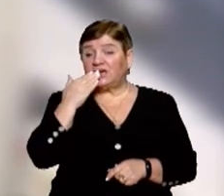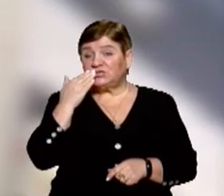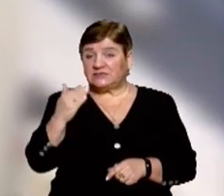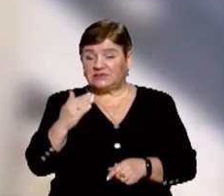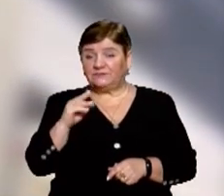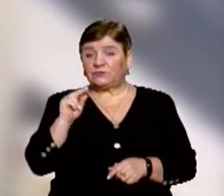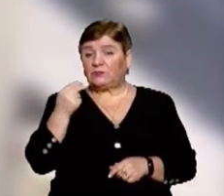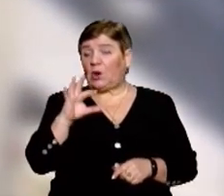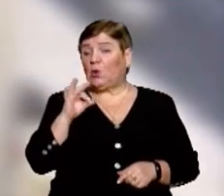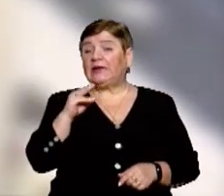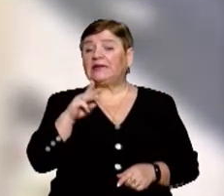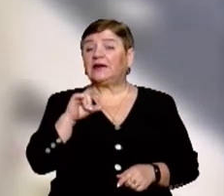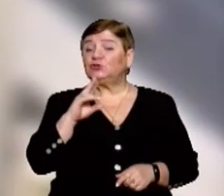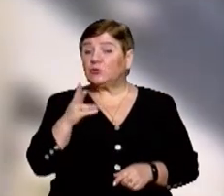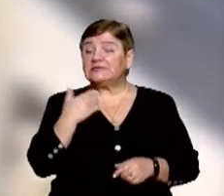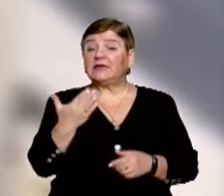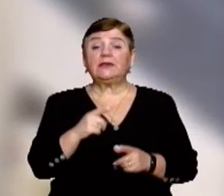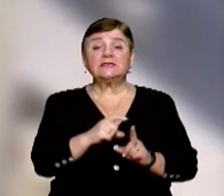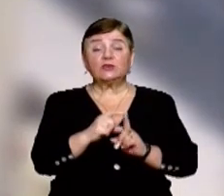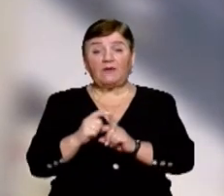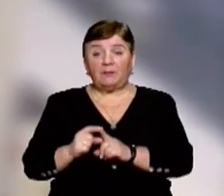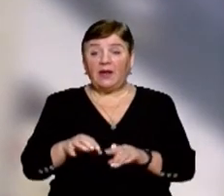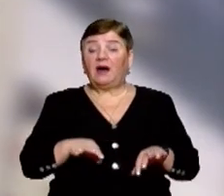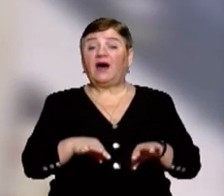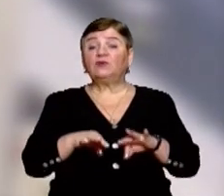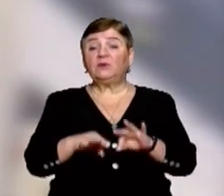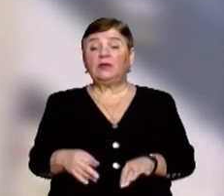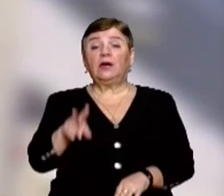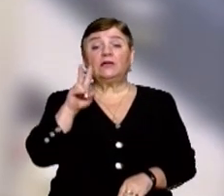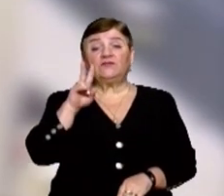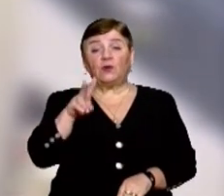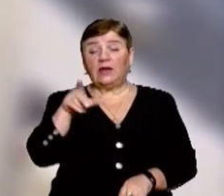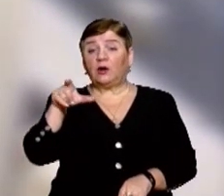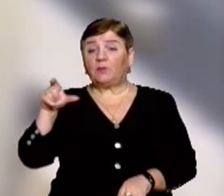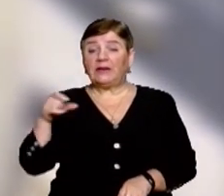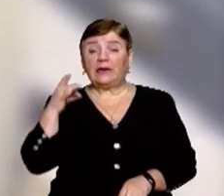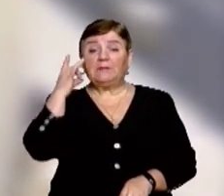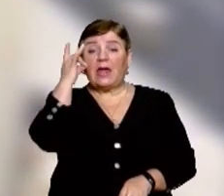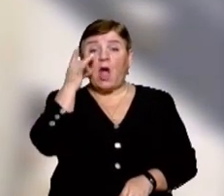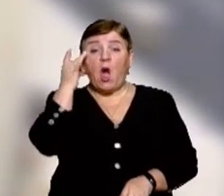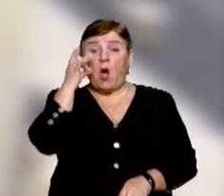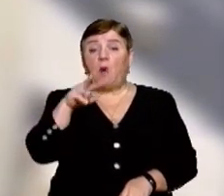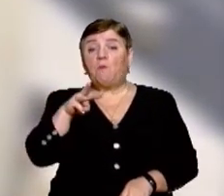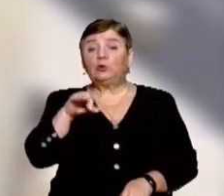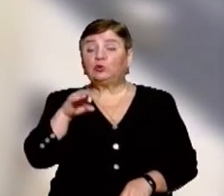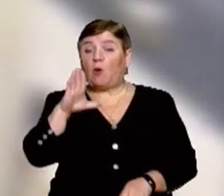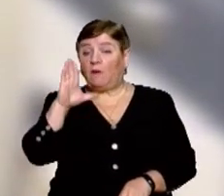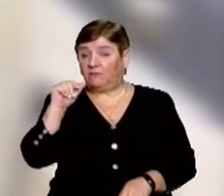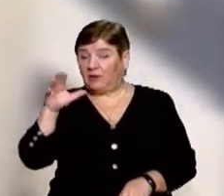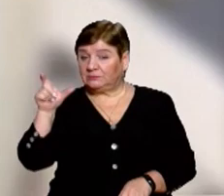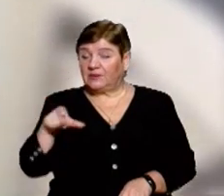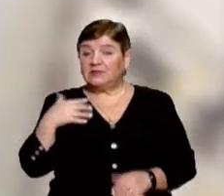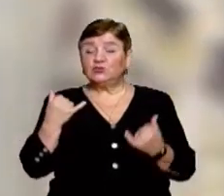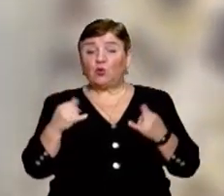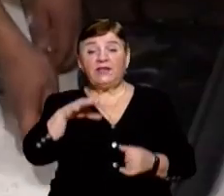загону Олена Трачук. За її словами, автомобілями керували двоє громадян Молдови. Вони хотіли перетнути кордон з Угорщиною